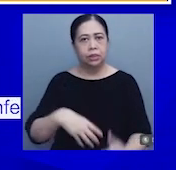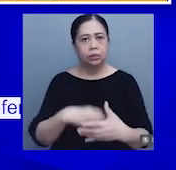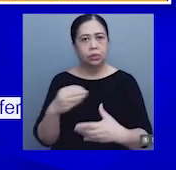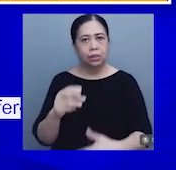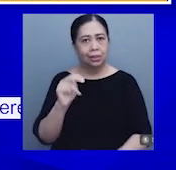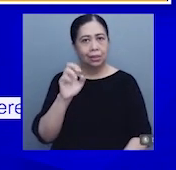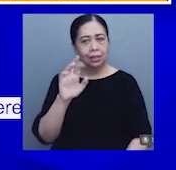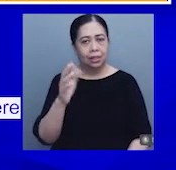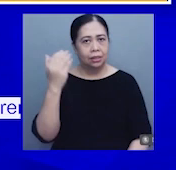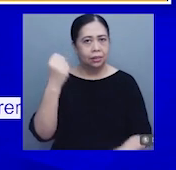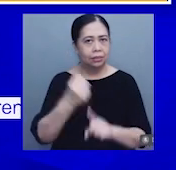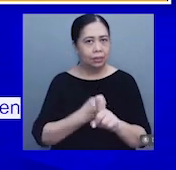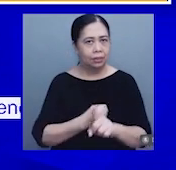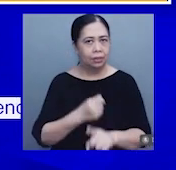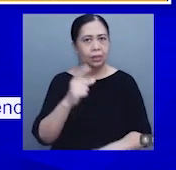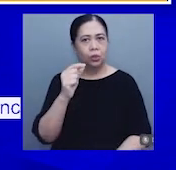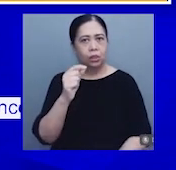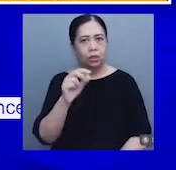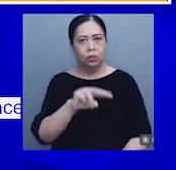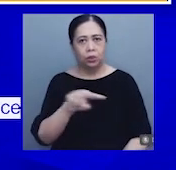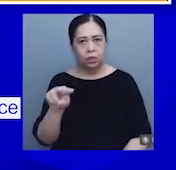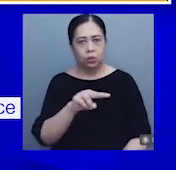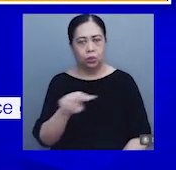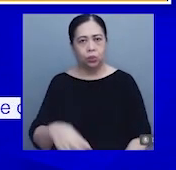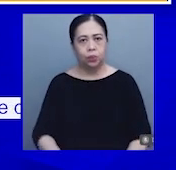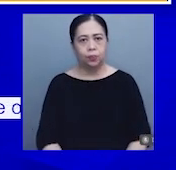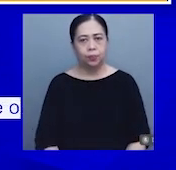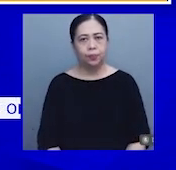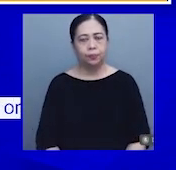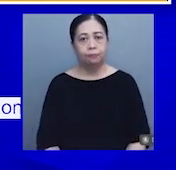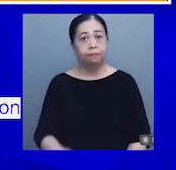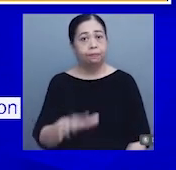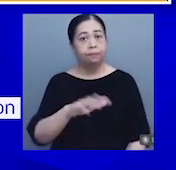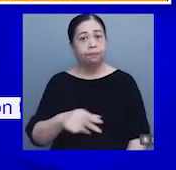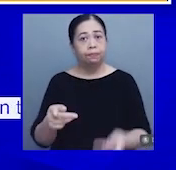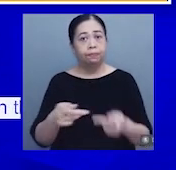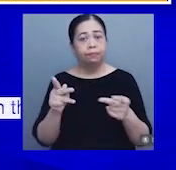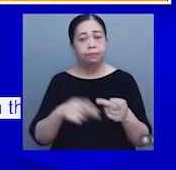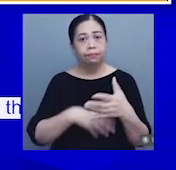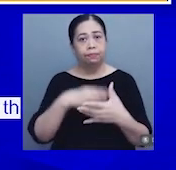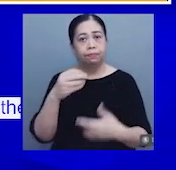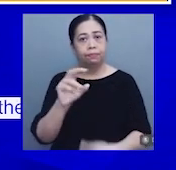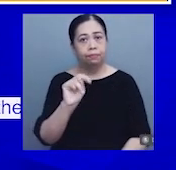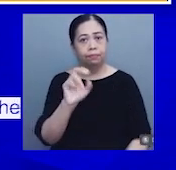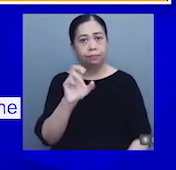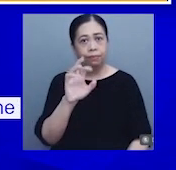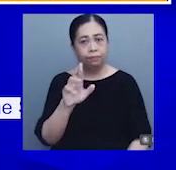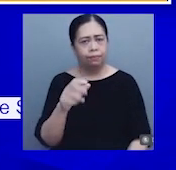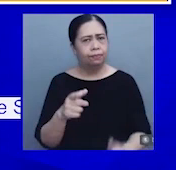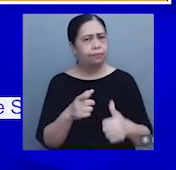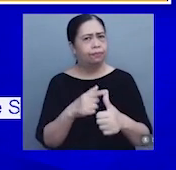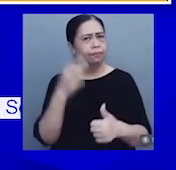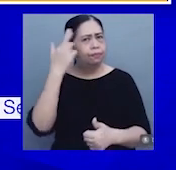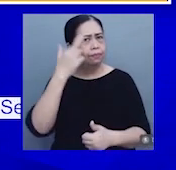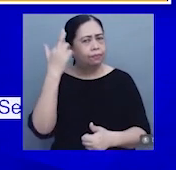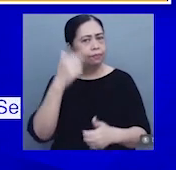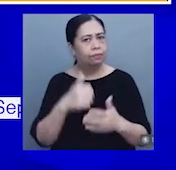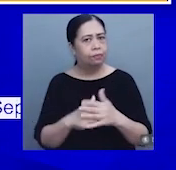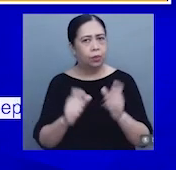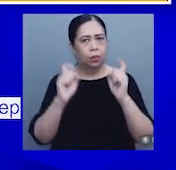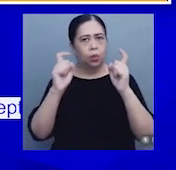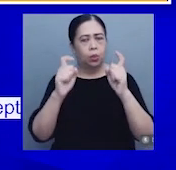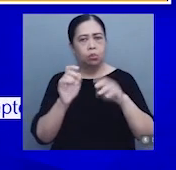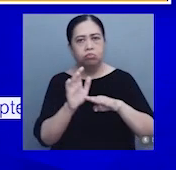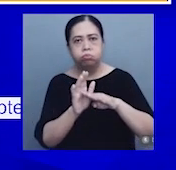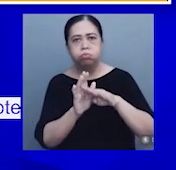September 2022. Sa mga lugar sa labas ng National Capital Region, ang pangunahing dahilan ng pagbilis ng antas